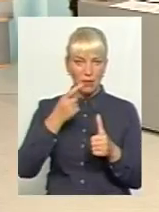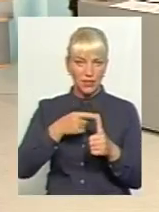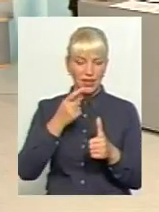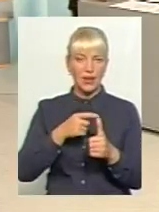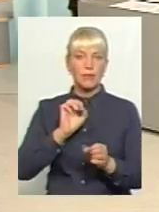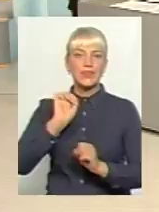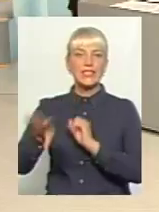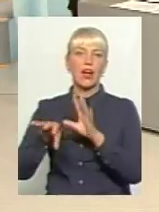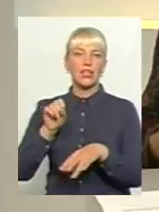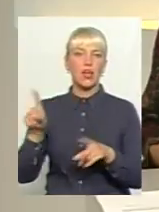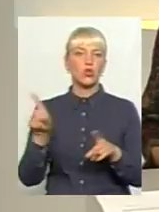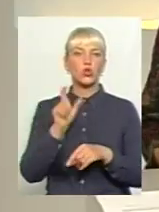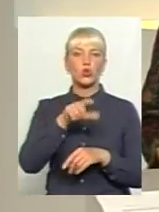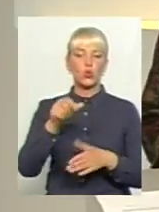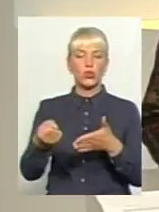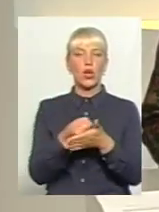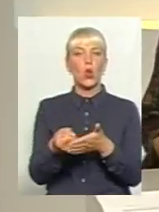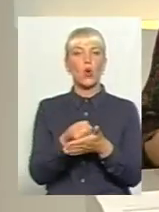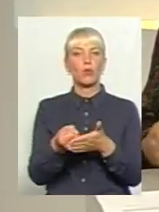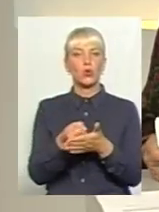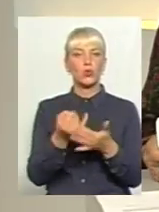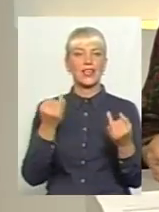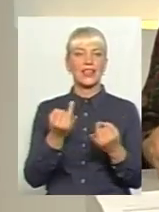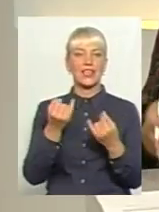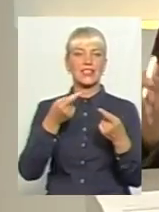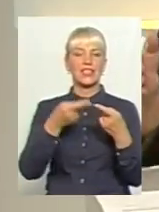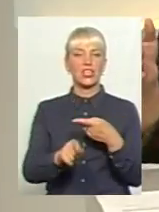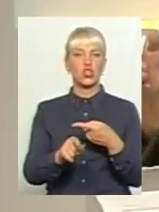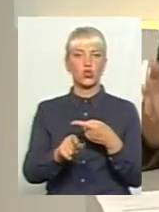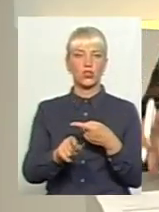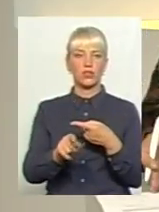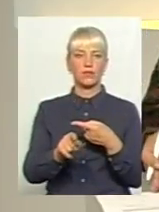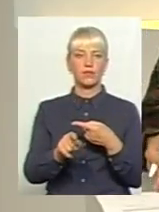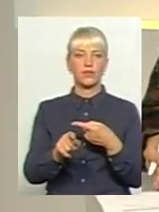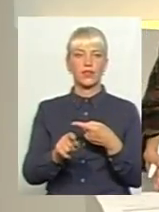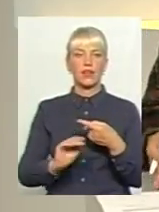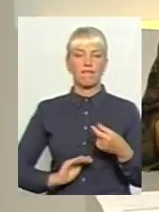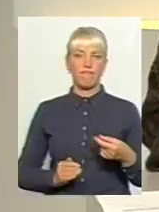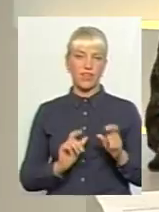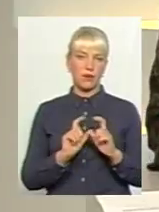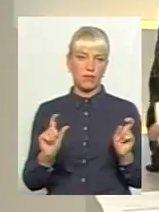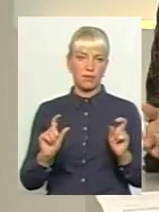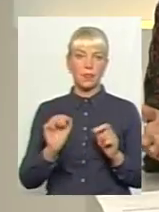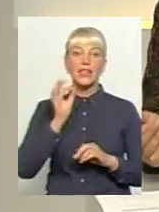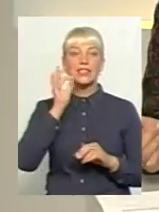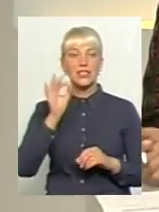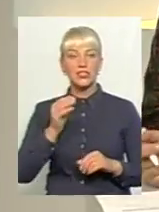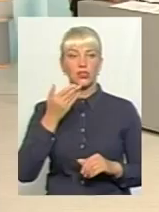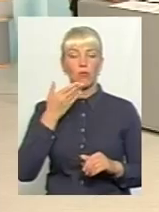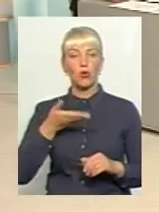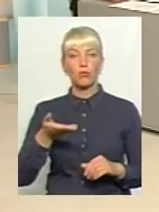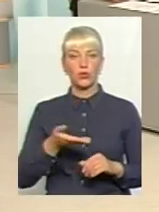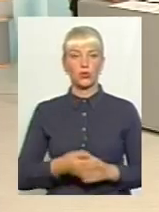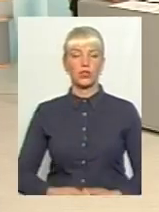закидають те, що просто люди лобіюють інтереси іншої фірми. Скажіть, прокоментуйте це.